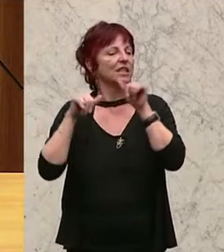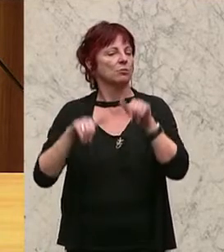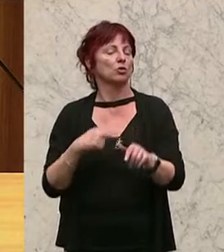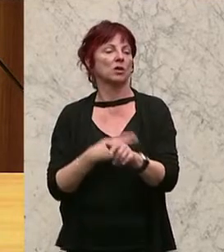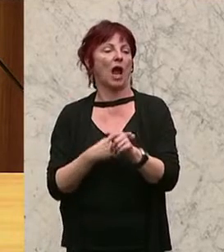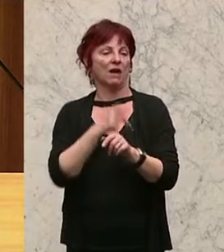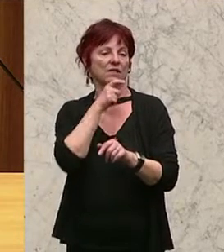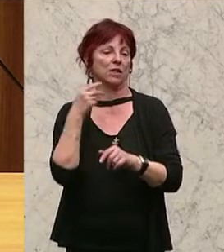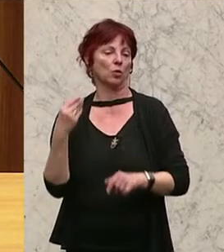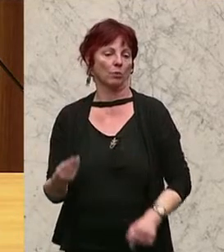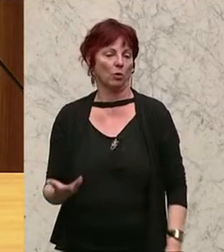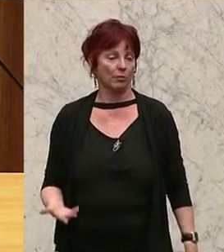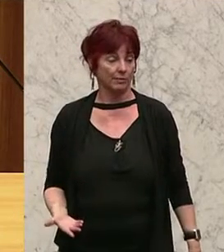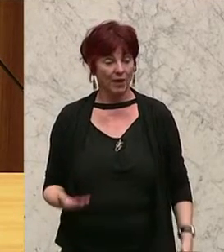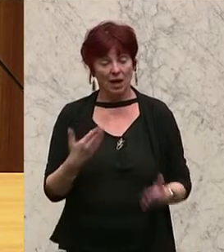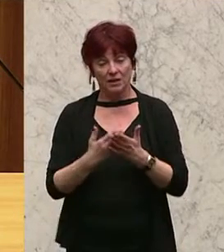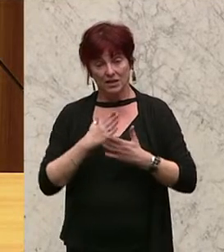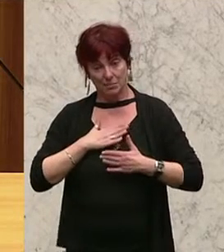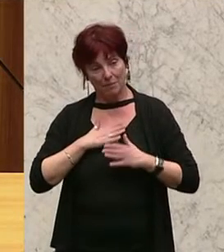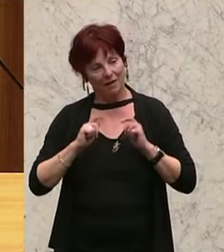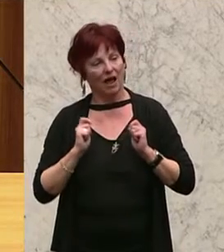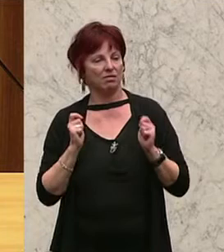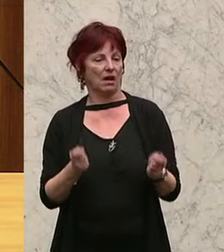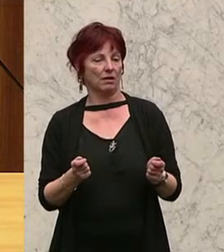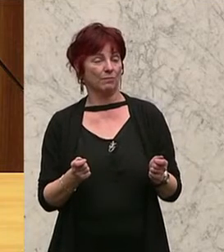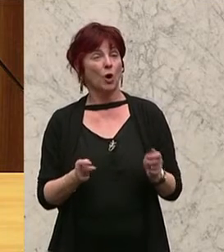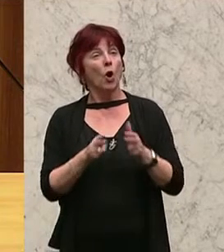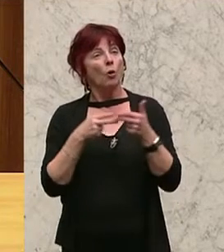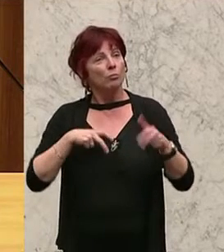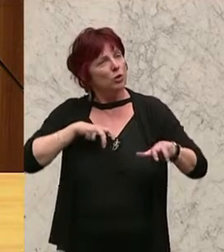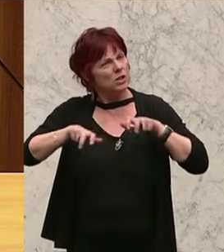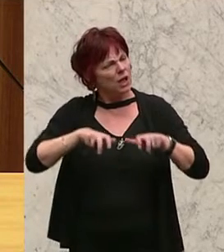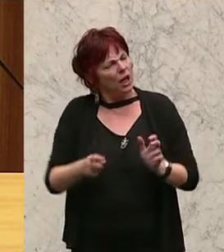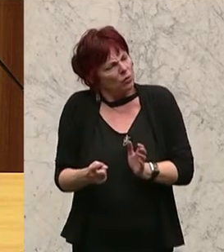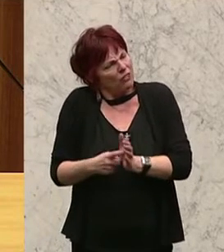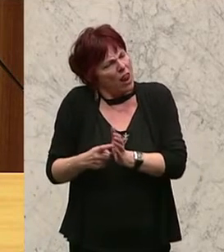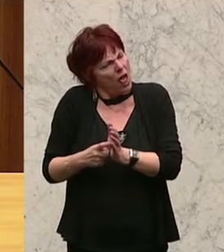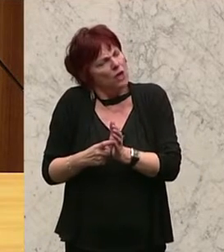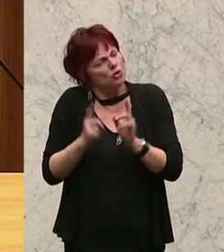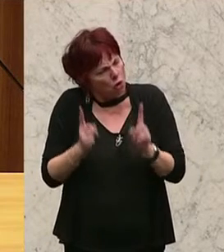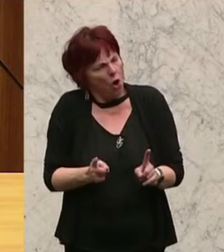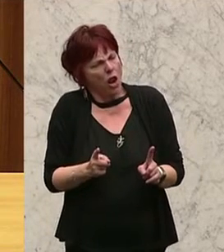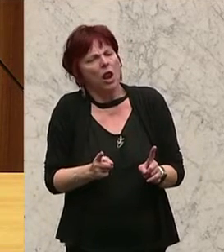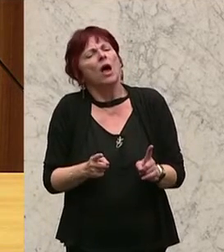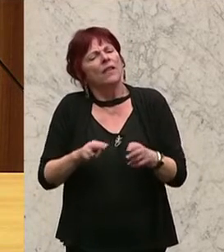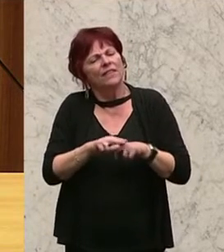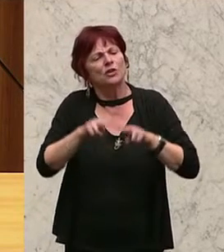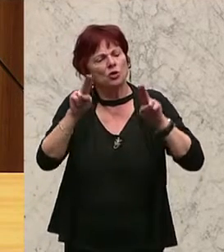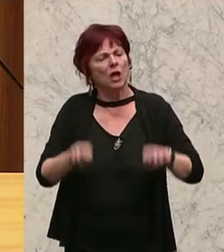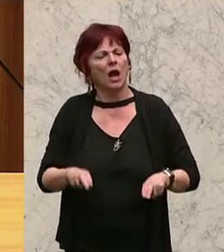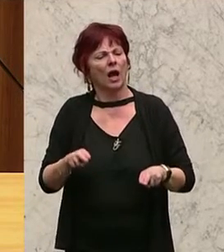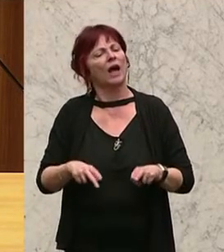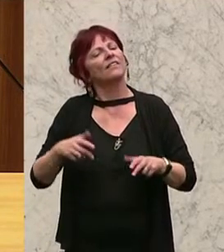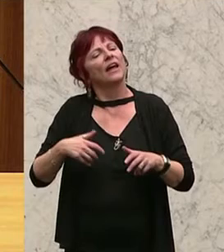werden. Und ich bringe daher folgenden Antrag ein. Die Bundesregierung wird aufgefordert, dem Nationalrat eine Regierungsvorlage